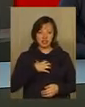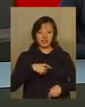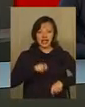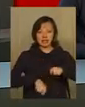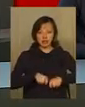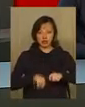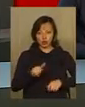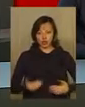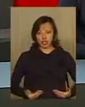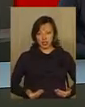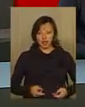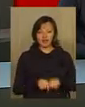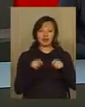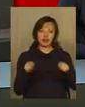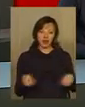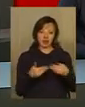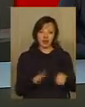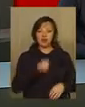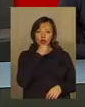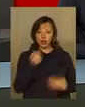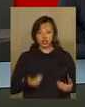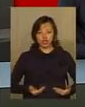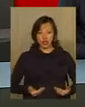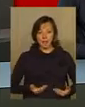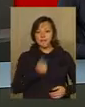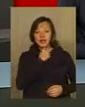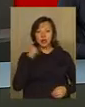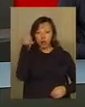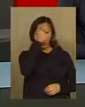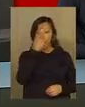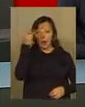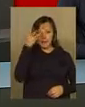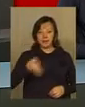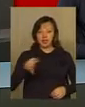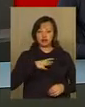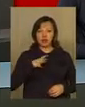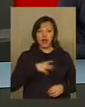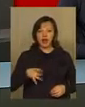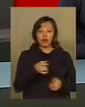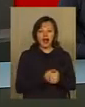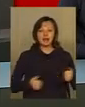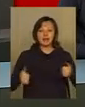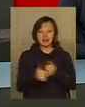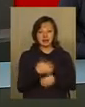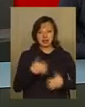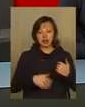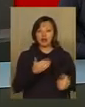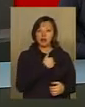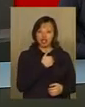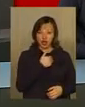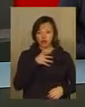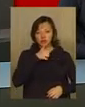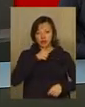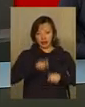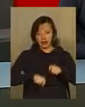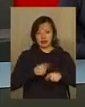іспитів у житті, який відкриває двері у доросле життя. Минулого року Хмельниччина була регіональним лідером серед бажаючих пройти тести.